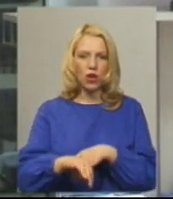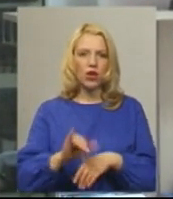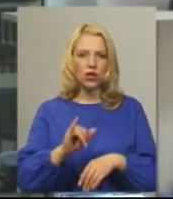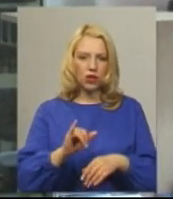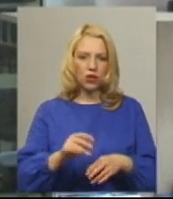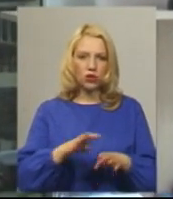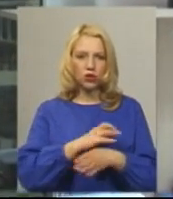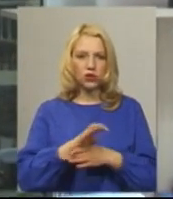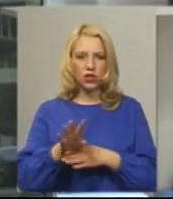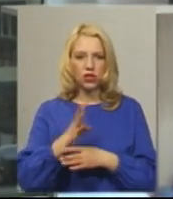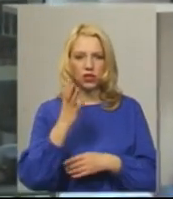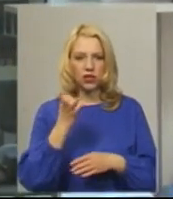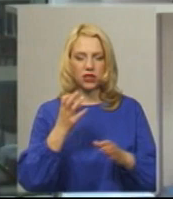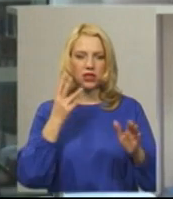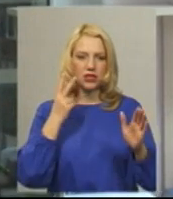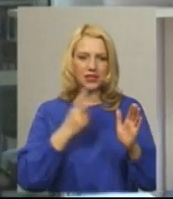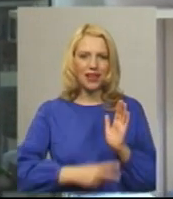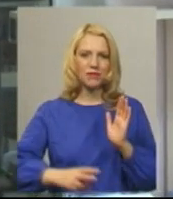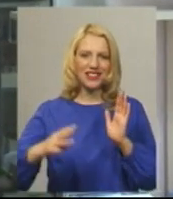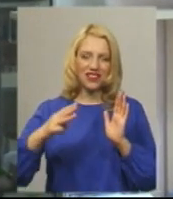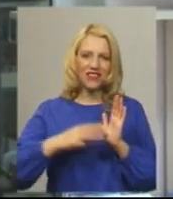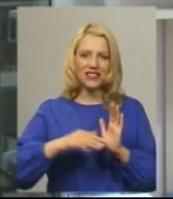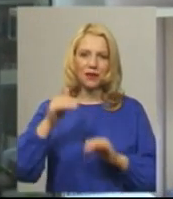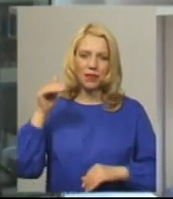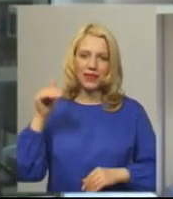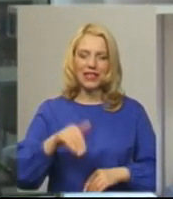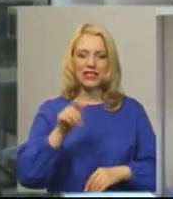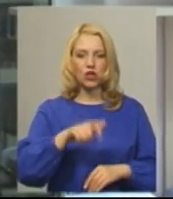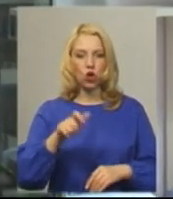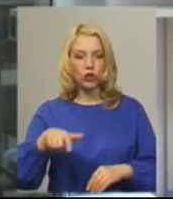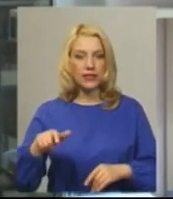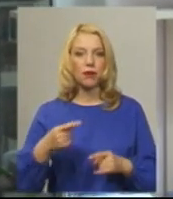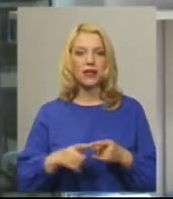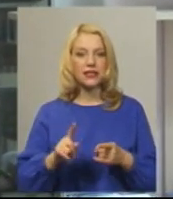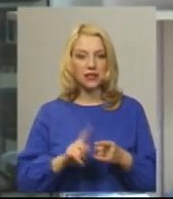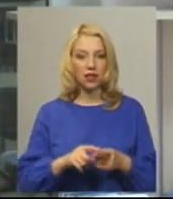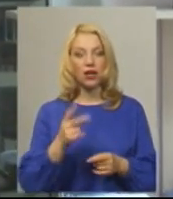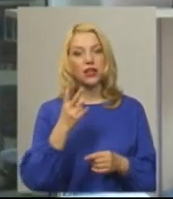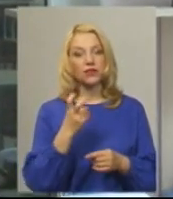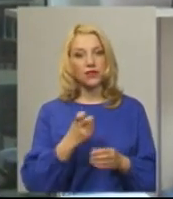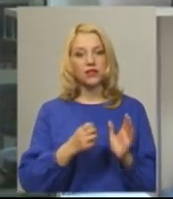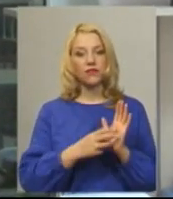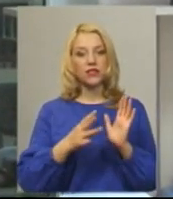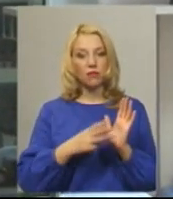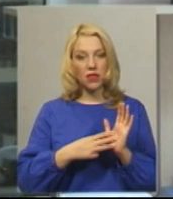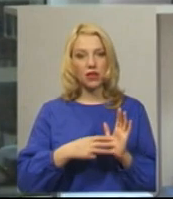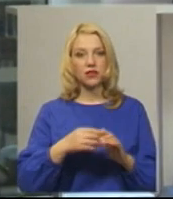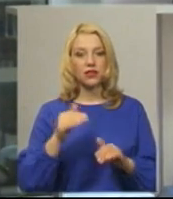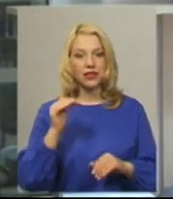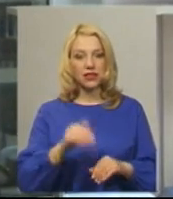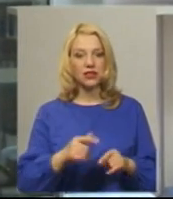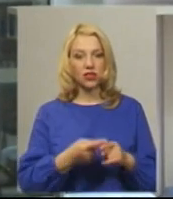478 тисяч осіб. З них 218 тисяч – це